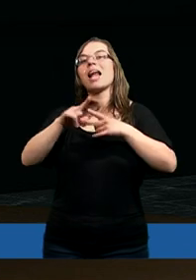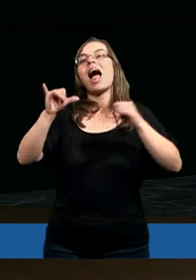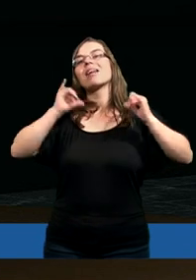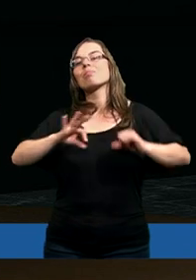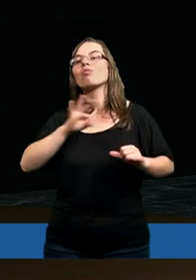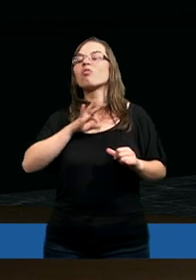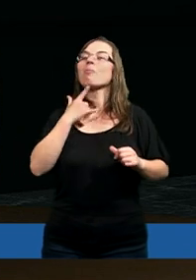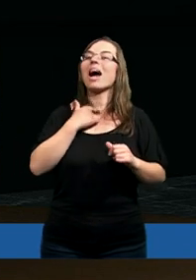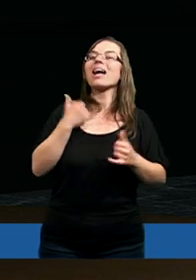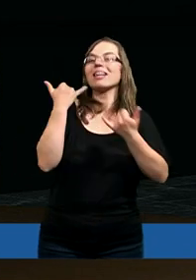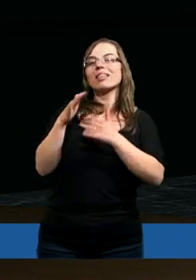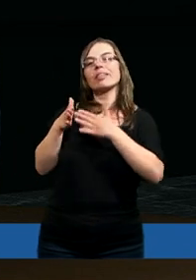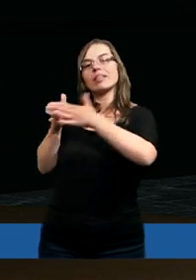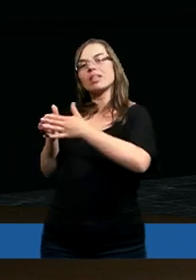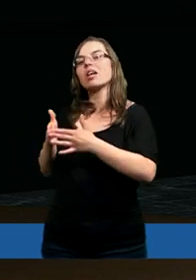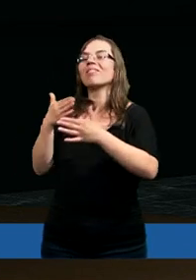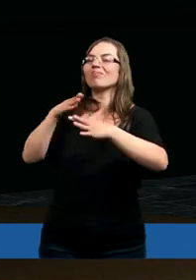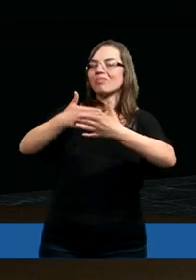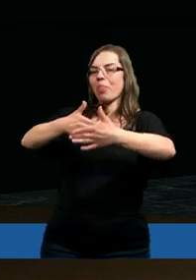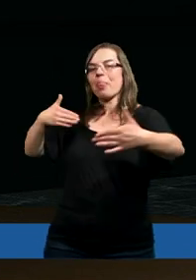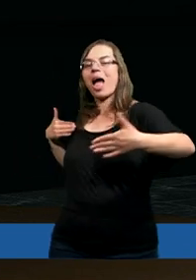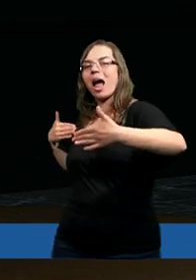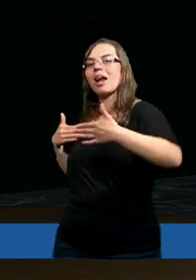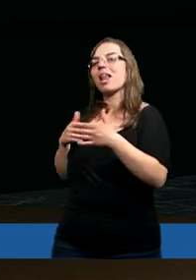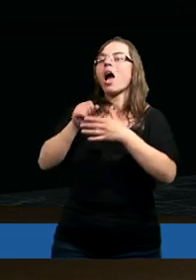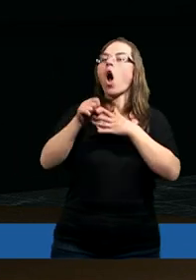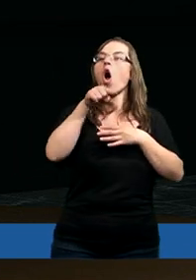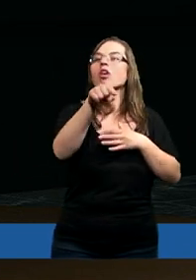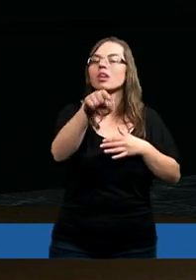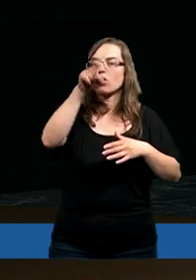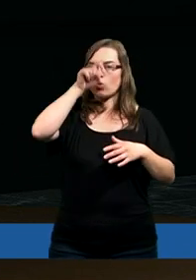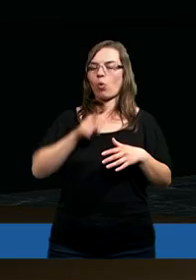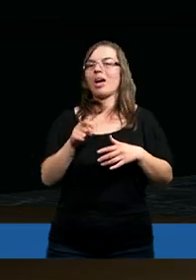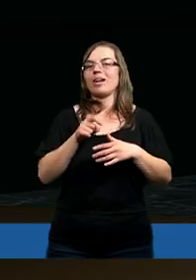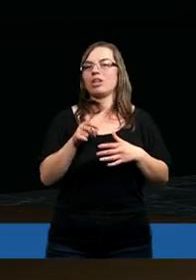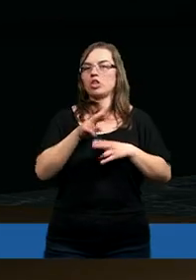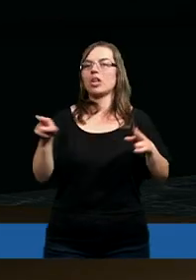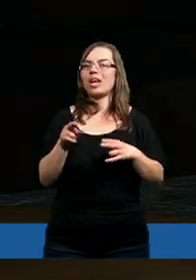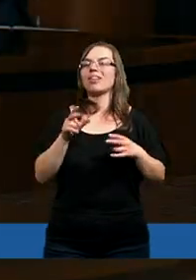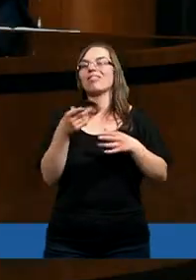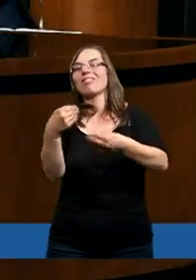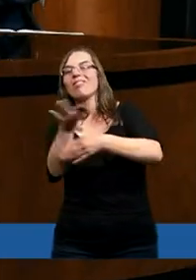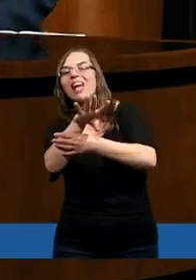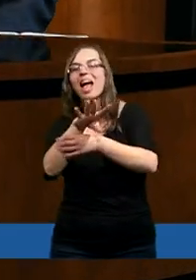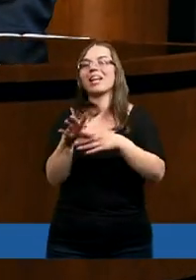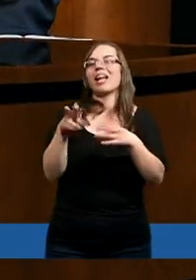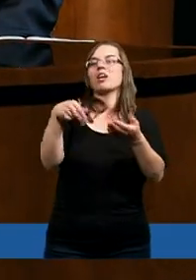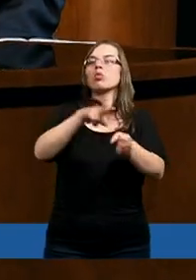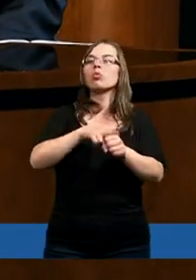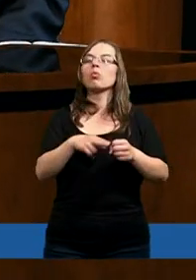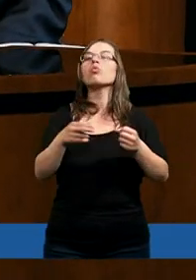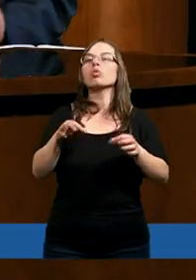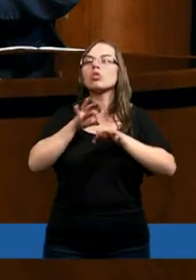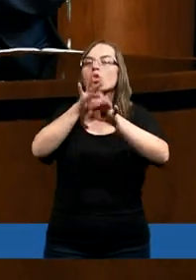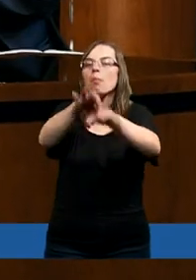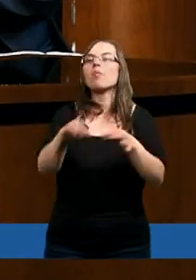zaspokojenia naszych pragnień. Bądźmy daleko od grzechu i od tych zwiedzeń, które